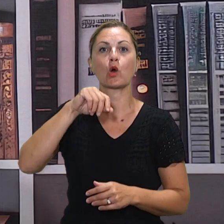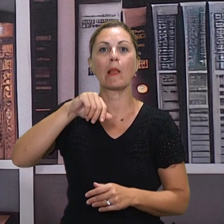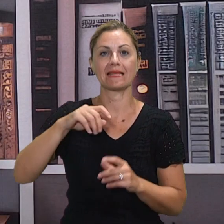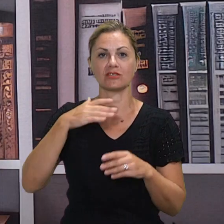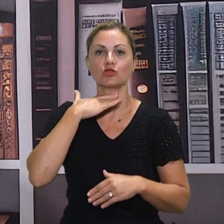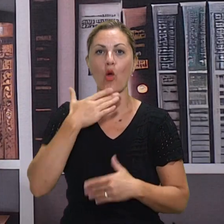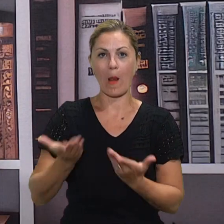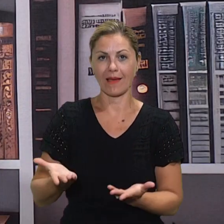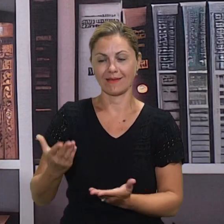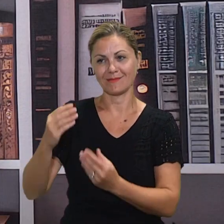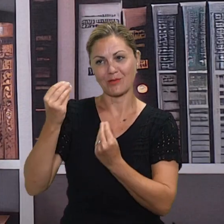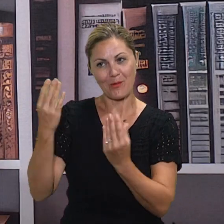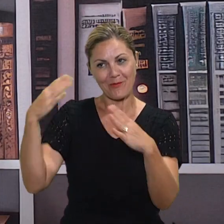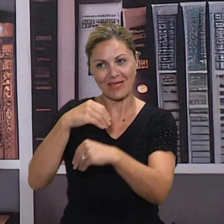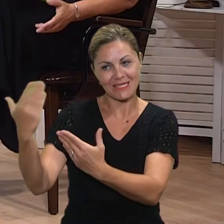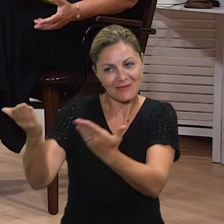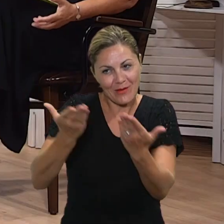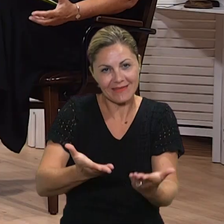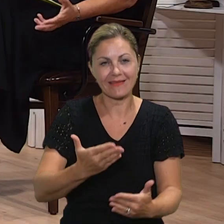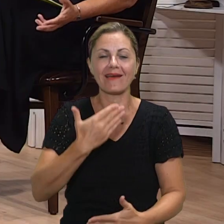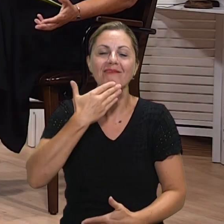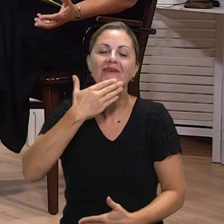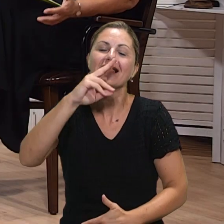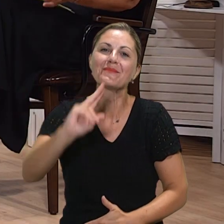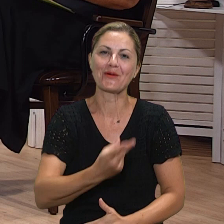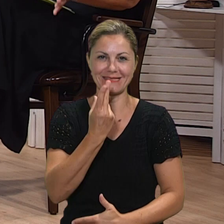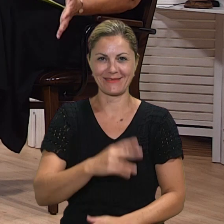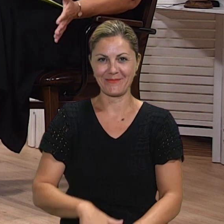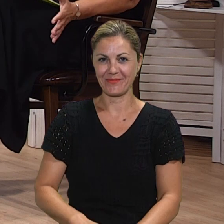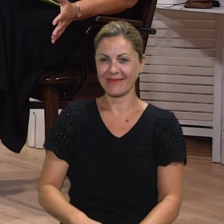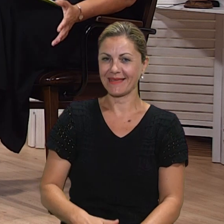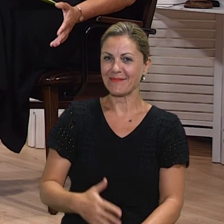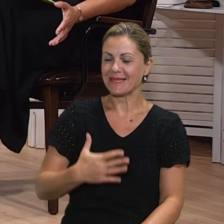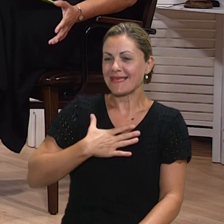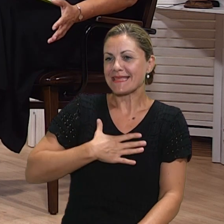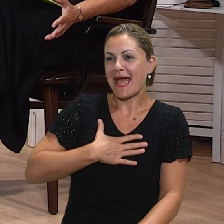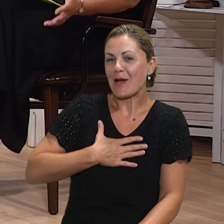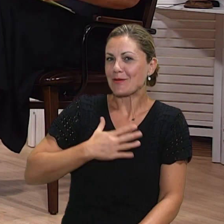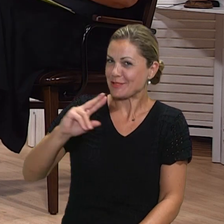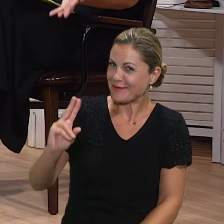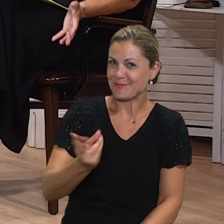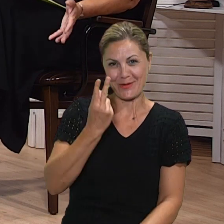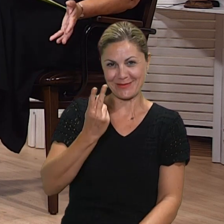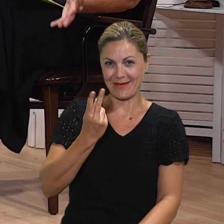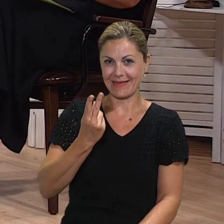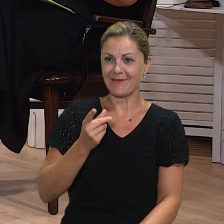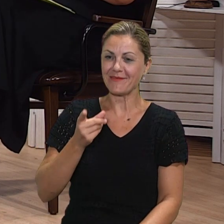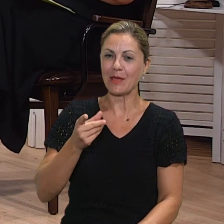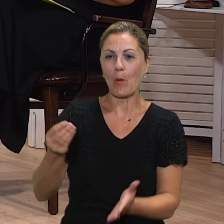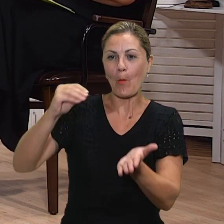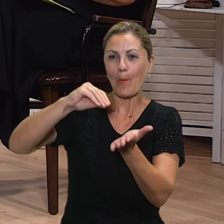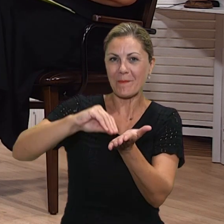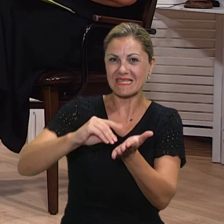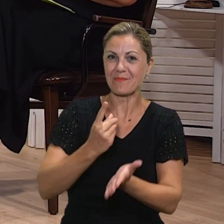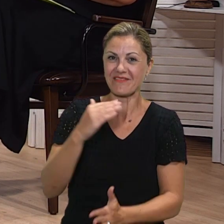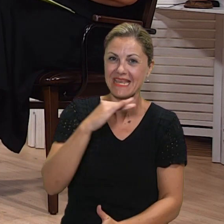došli. Dobro večer i hvala na pozivu. Drago mi je primiti u studio one koja od početka rade s našim djecom. Znači kad primite prvašića pa sve do